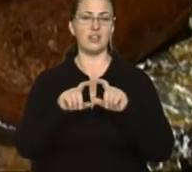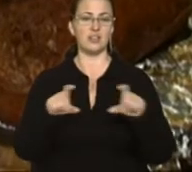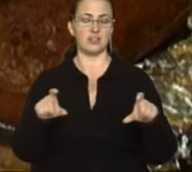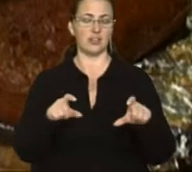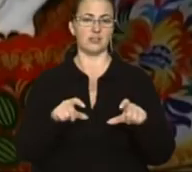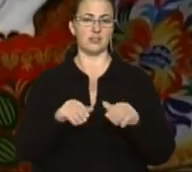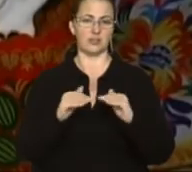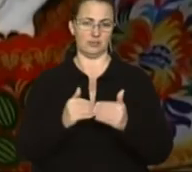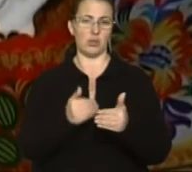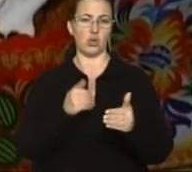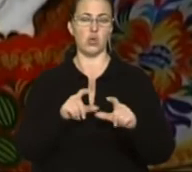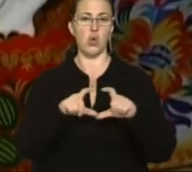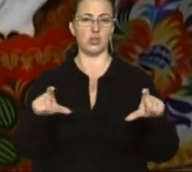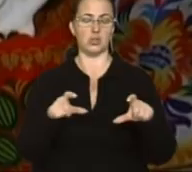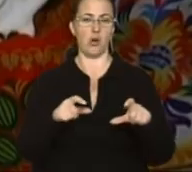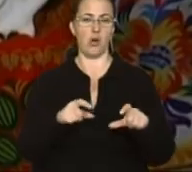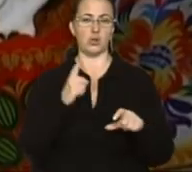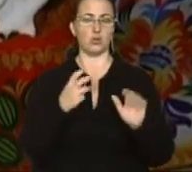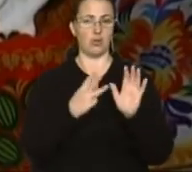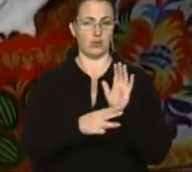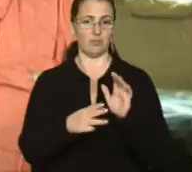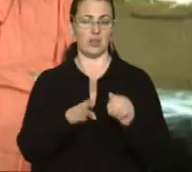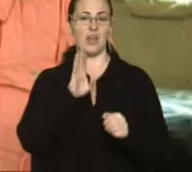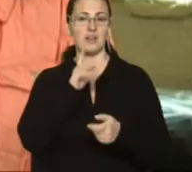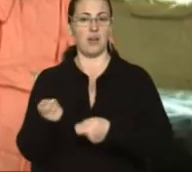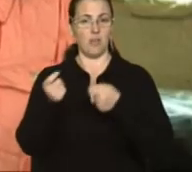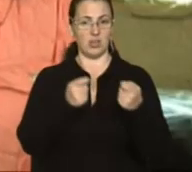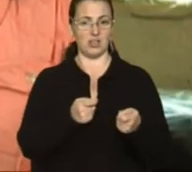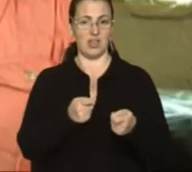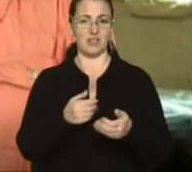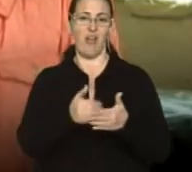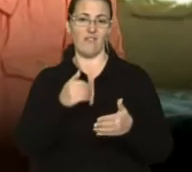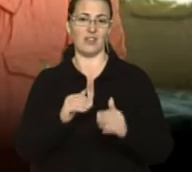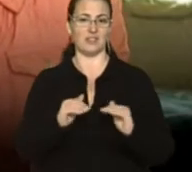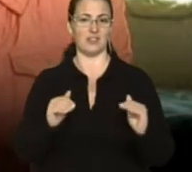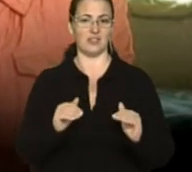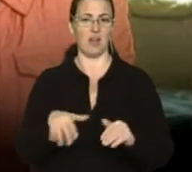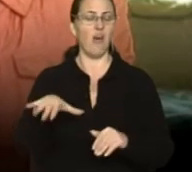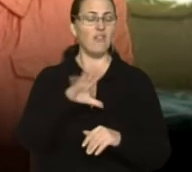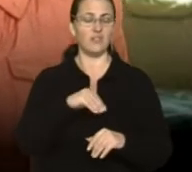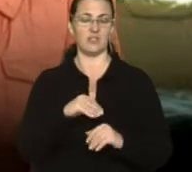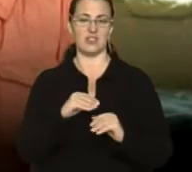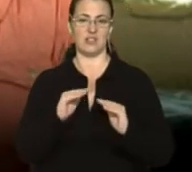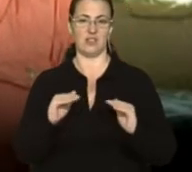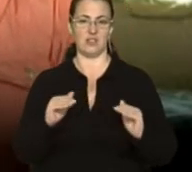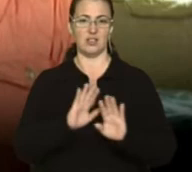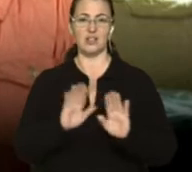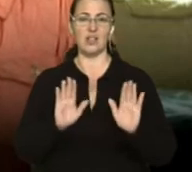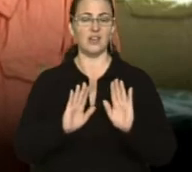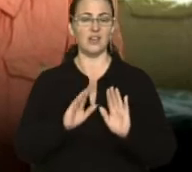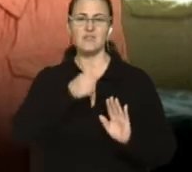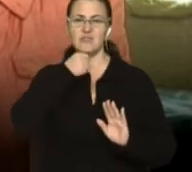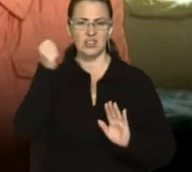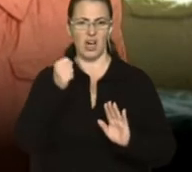Працівниця садочку Руслана Гаєвська перенесла паски, які передали діти. Всі діточки, не тільки старші дошкільнята, всі з молодшої,